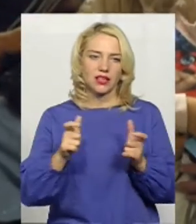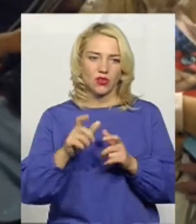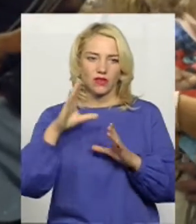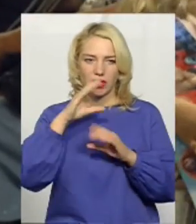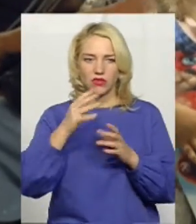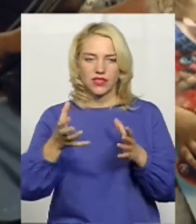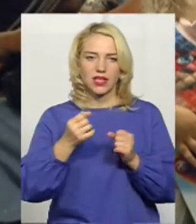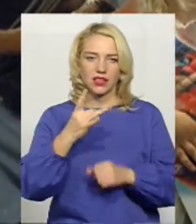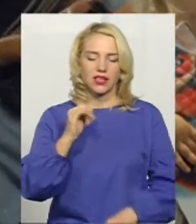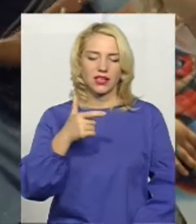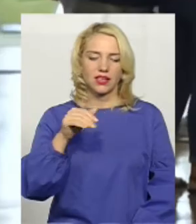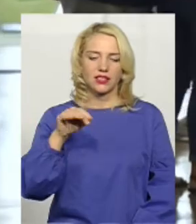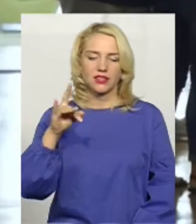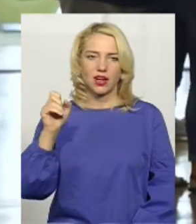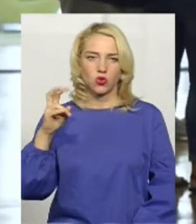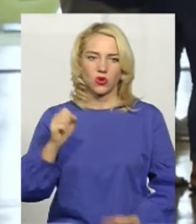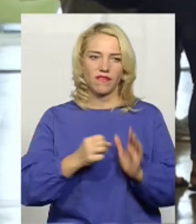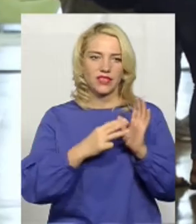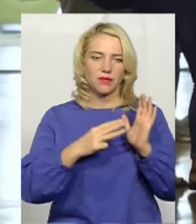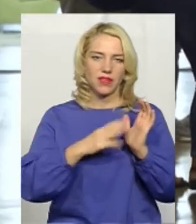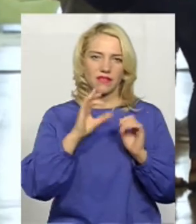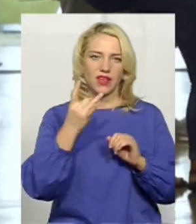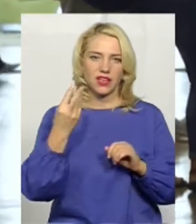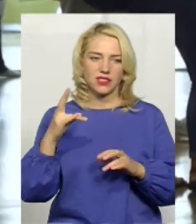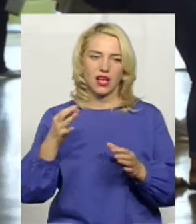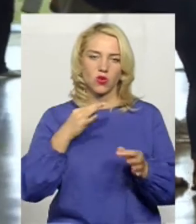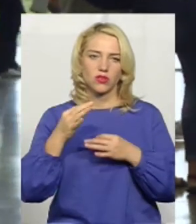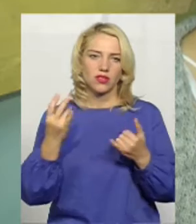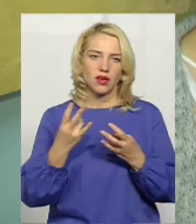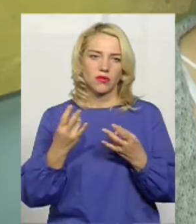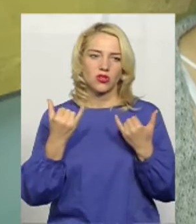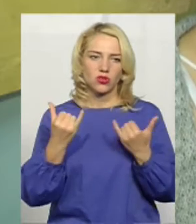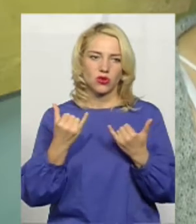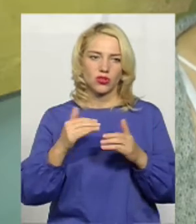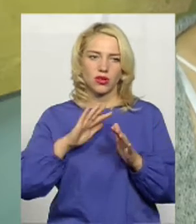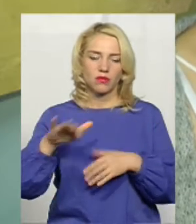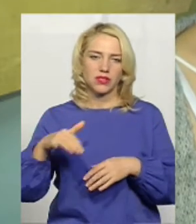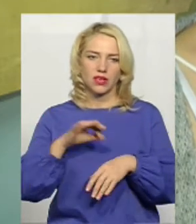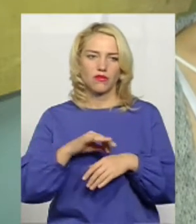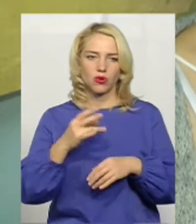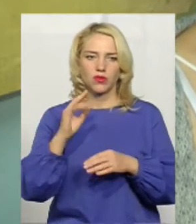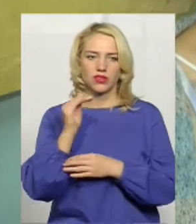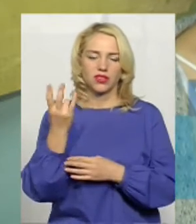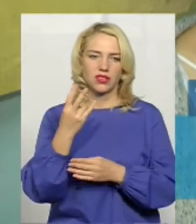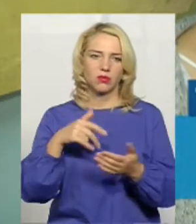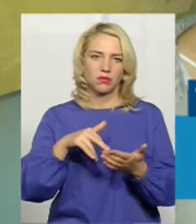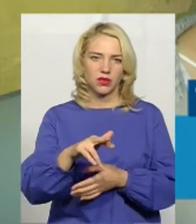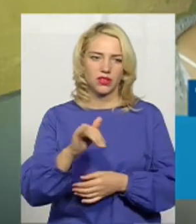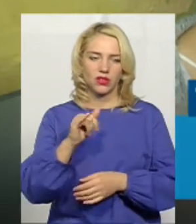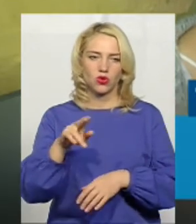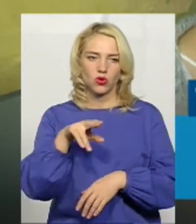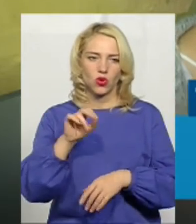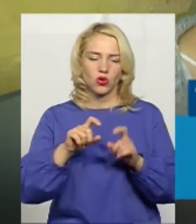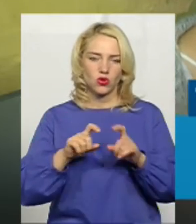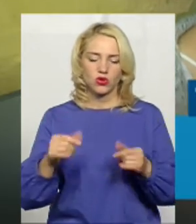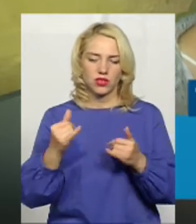реєстратурі на 18 вересня, а консультація потрібна сьогодні, оскільки дитина після хвороби має піти до школи. Зараз сижу в черзі, без